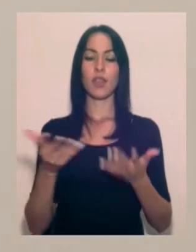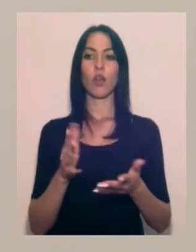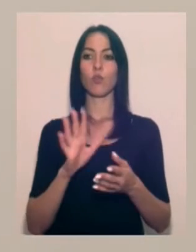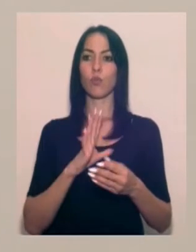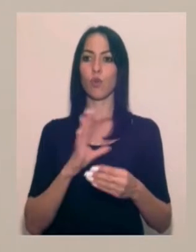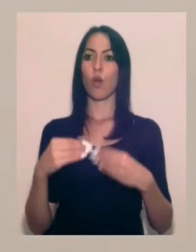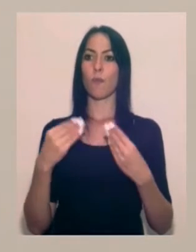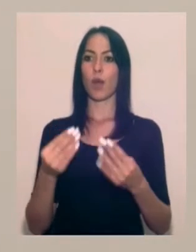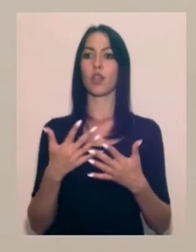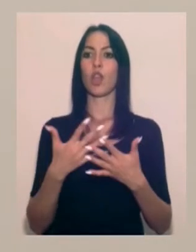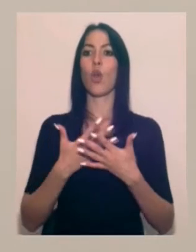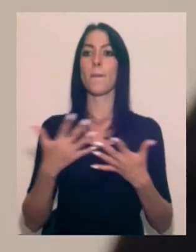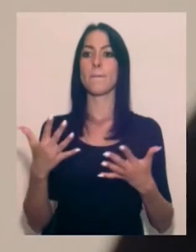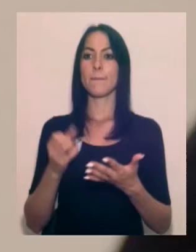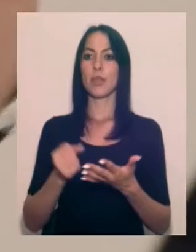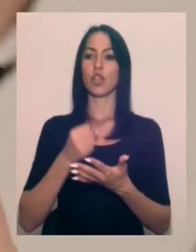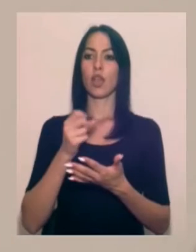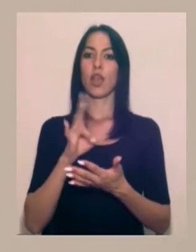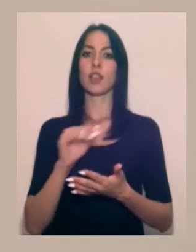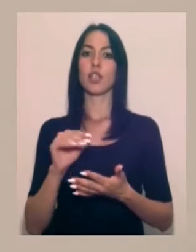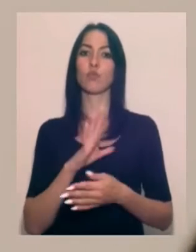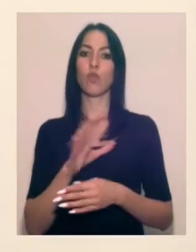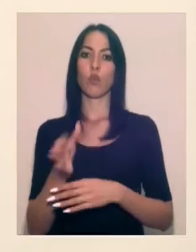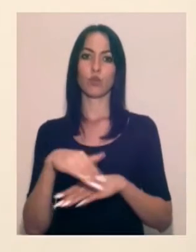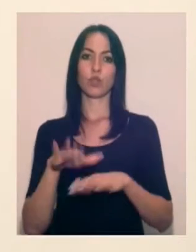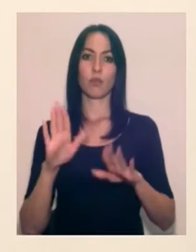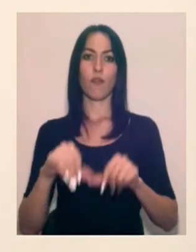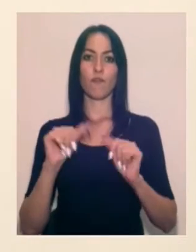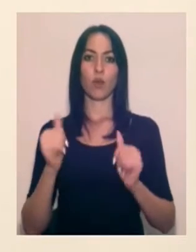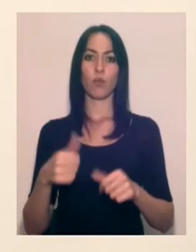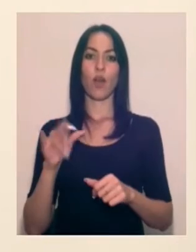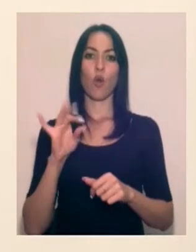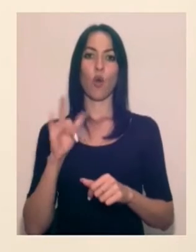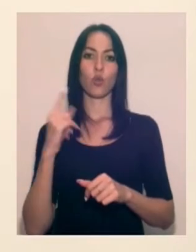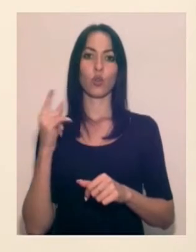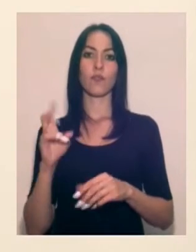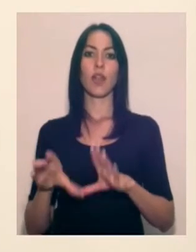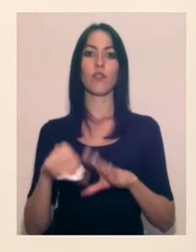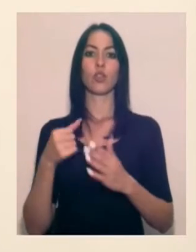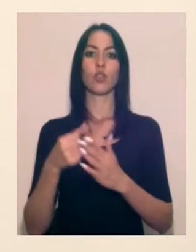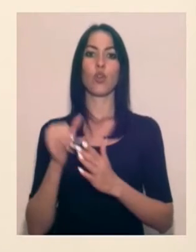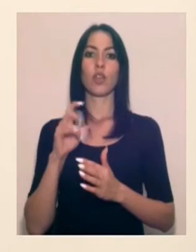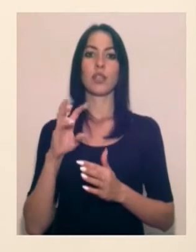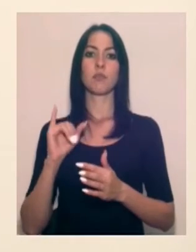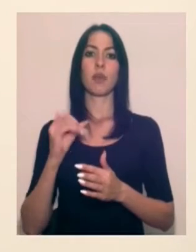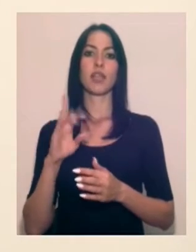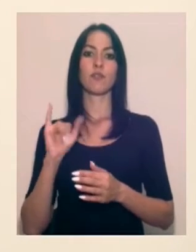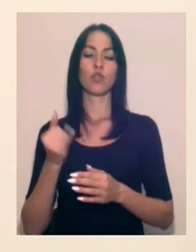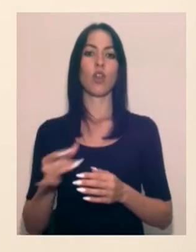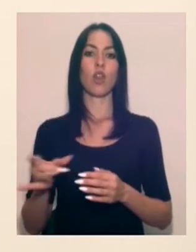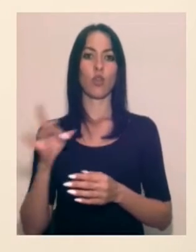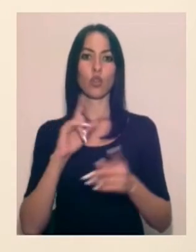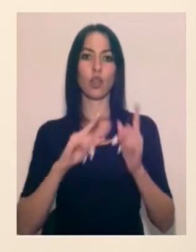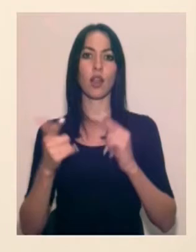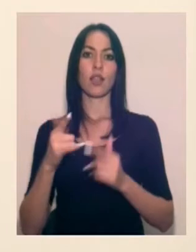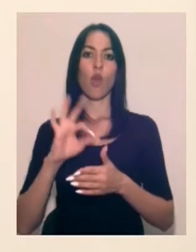кандидатур, ніж було пустих місць. Формування округів на виборах до Ізмаївської районної ради, де одразу